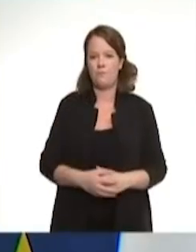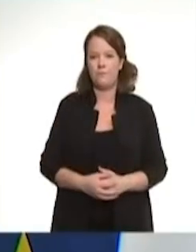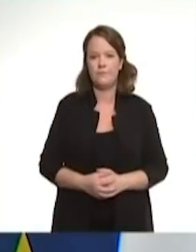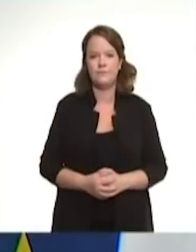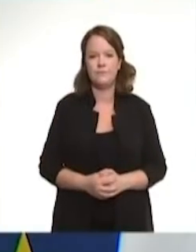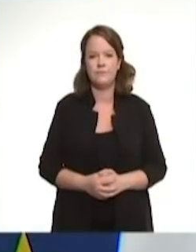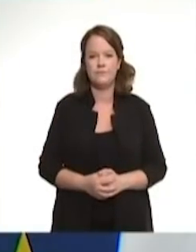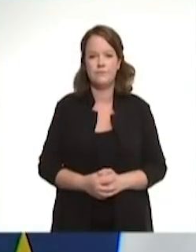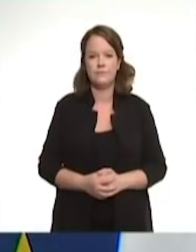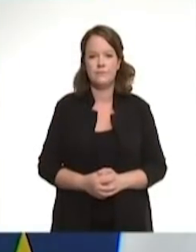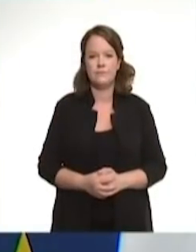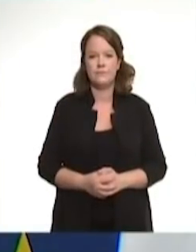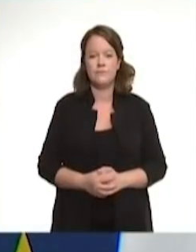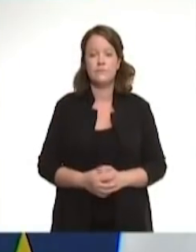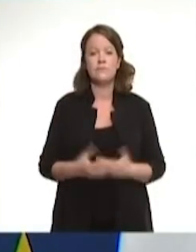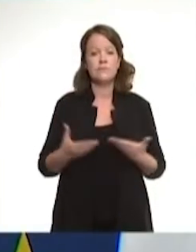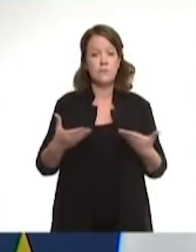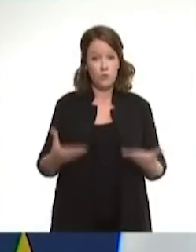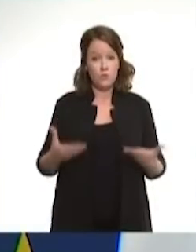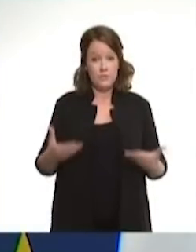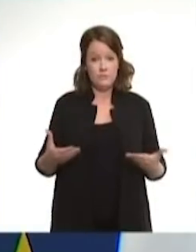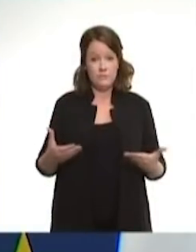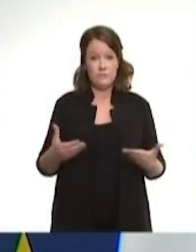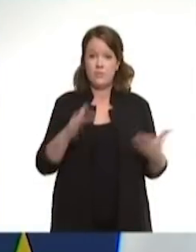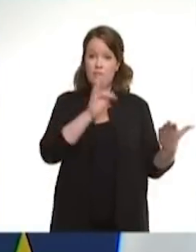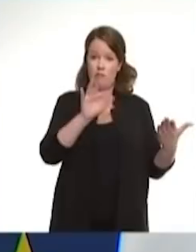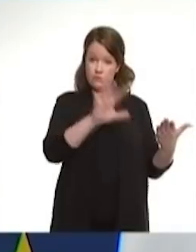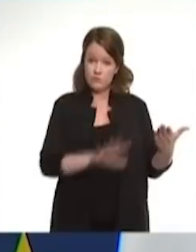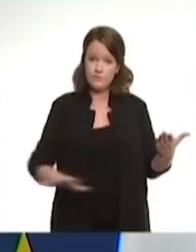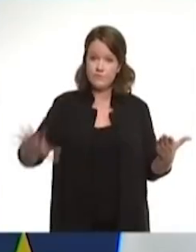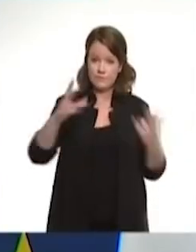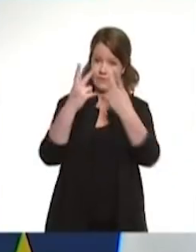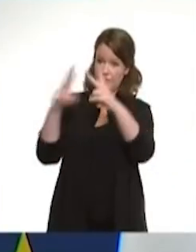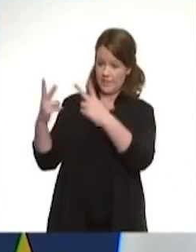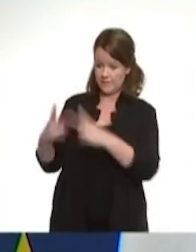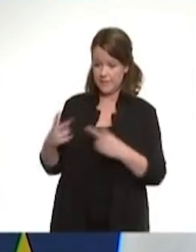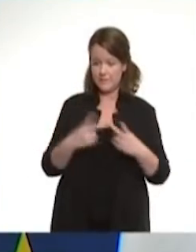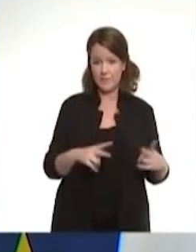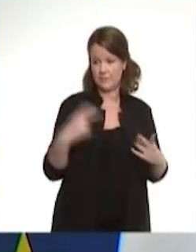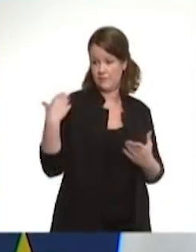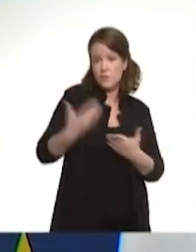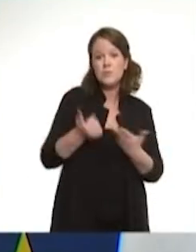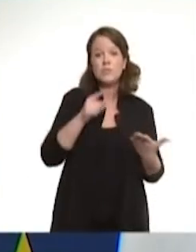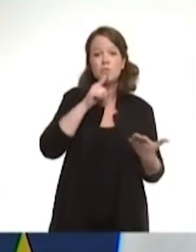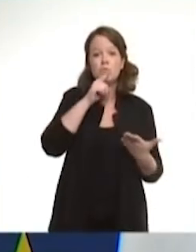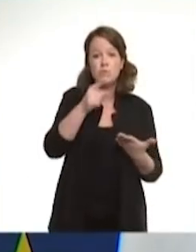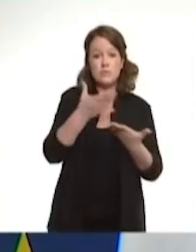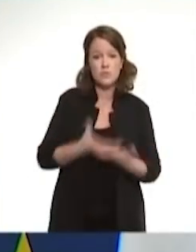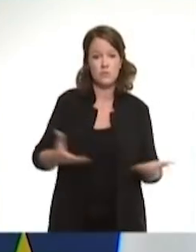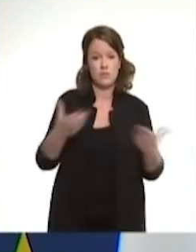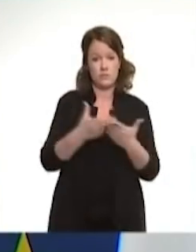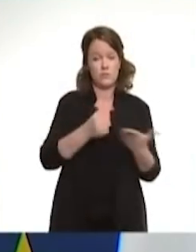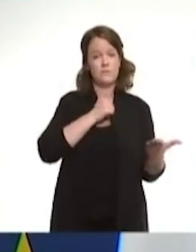La situation s'est dégradée dans plusieurs métropoles ces derniers jours, qui vont nous conduire